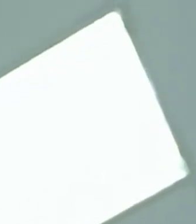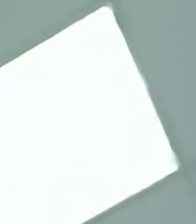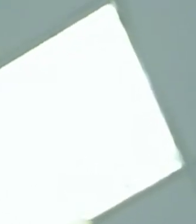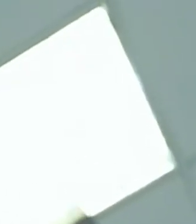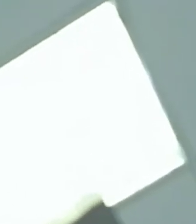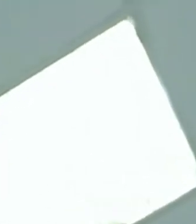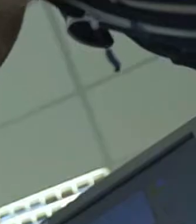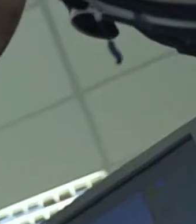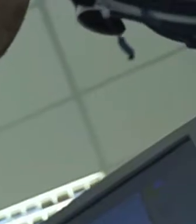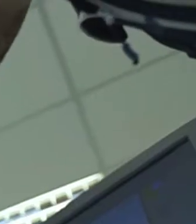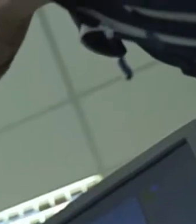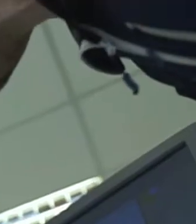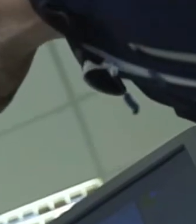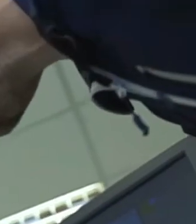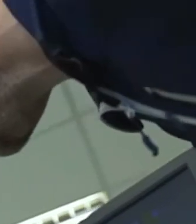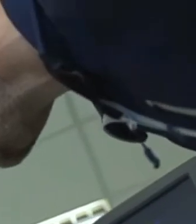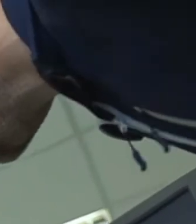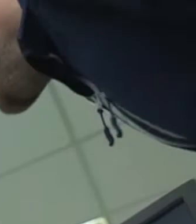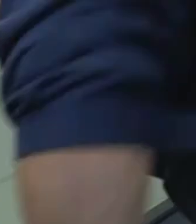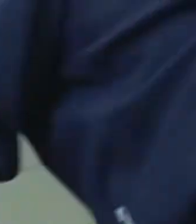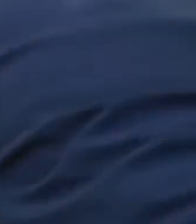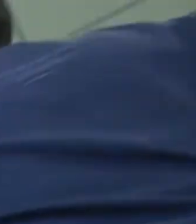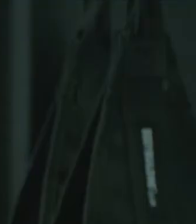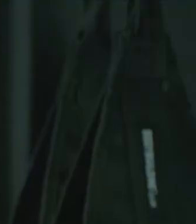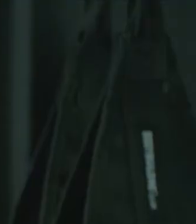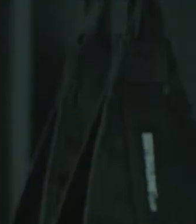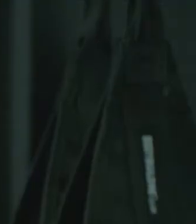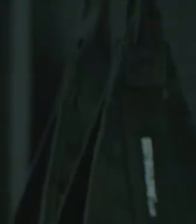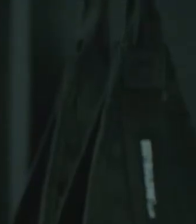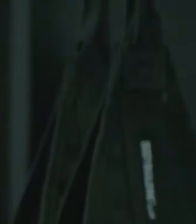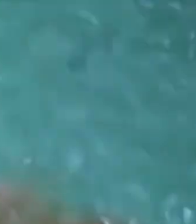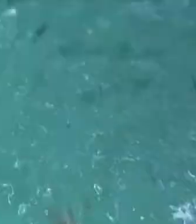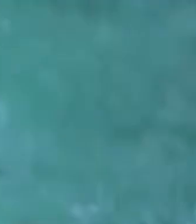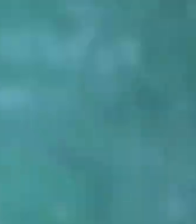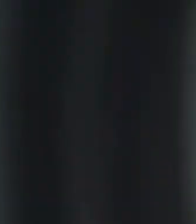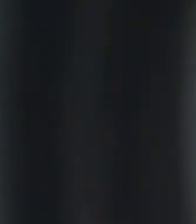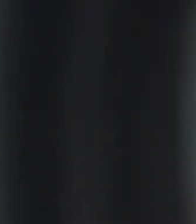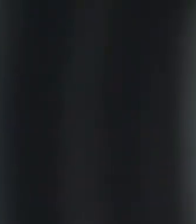Πάμε, πάμε, πάμε, πάμε, πάμε. Κράτα, κράτα, κράτα. Στο. Πάμε, πάμε, πάμε, πάμε.